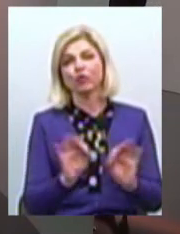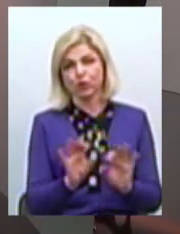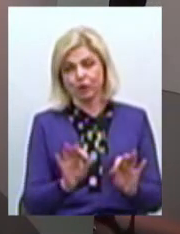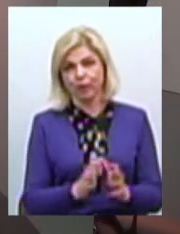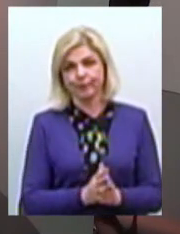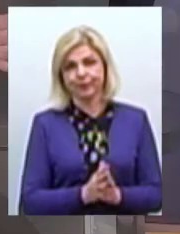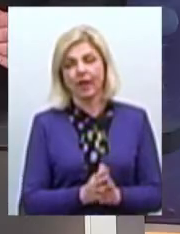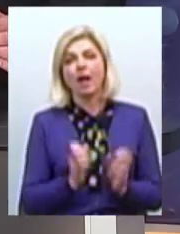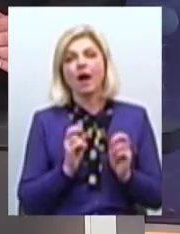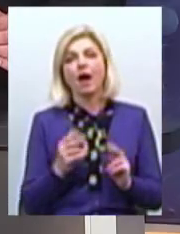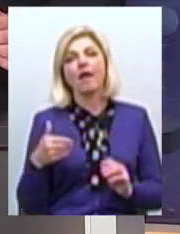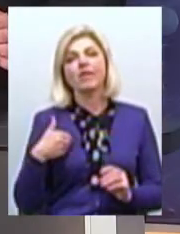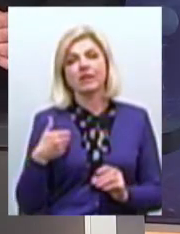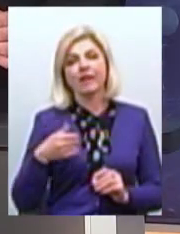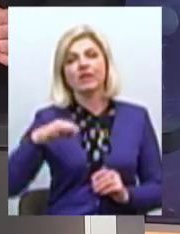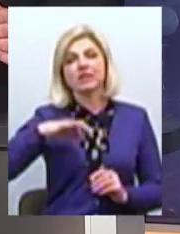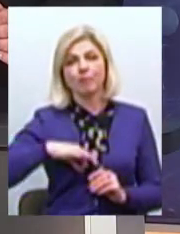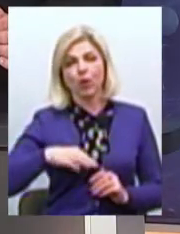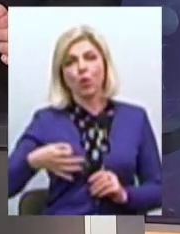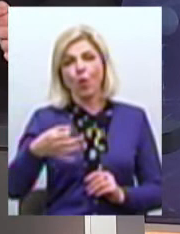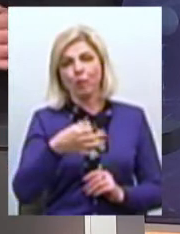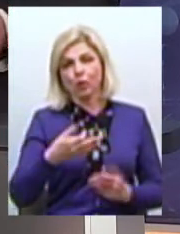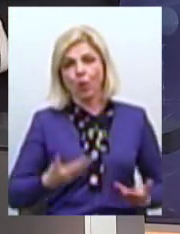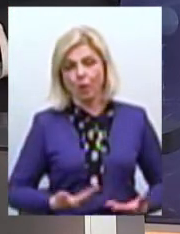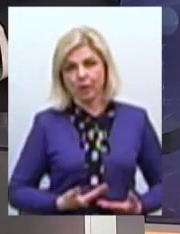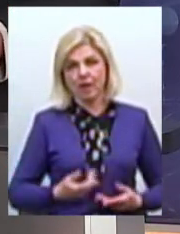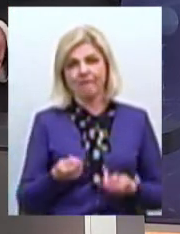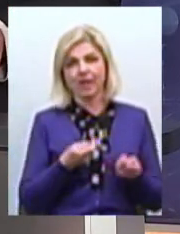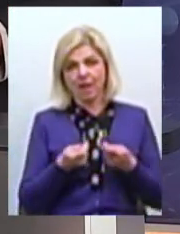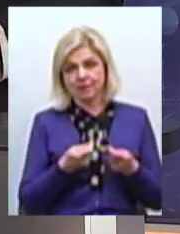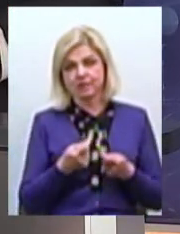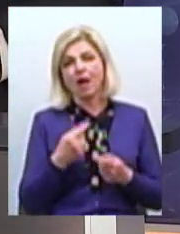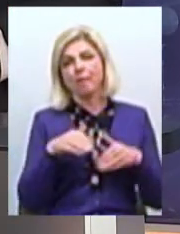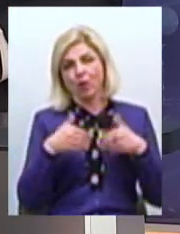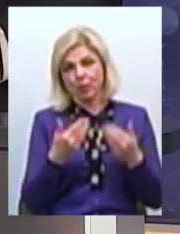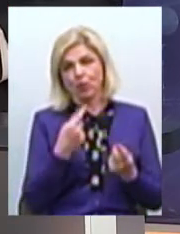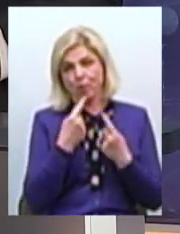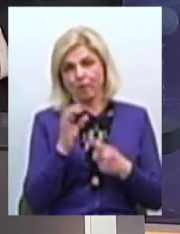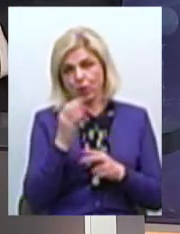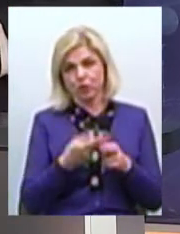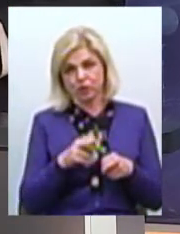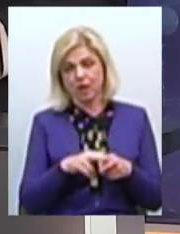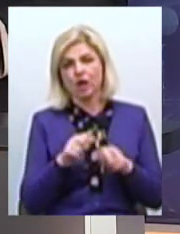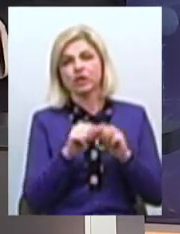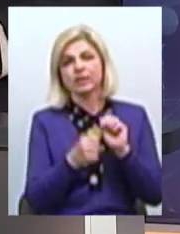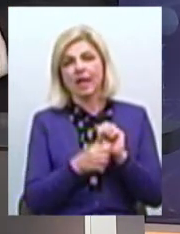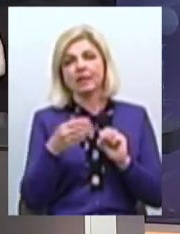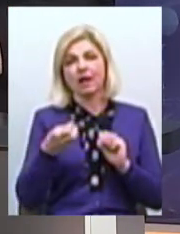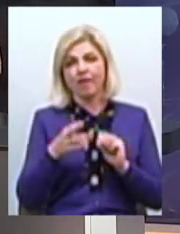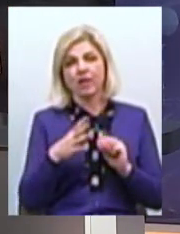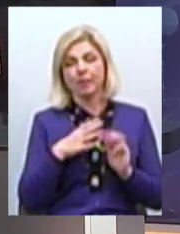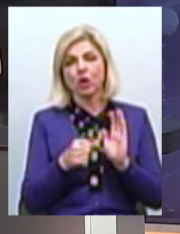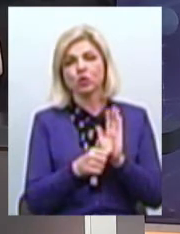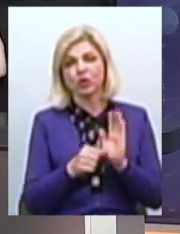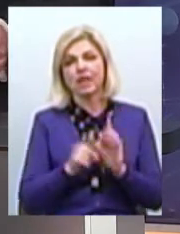Наскільки ефективно використовується обласна комунальна власність? Пропоную поговорити про це 16 травня відбулась 26-та позачергова сесія